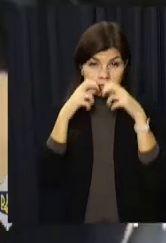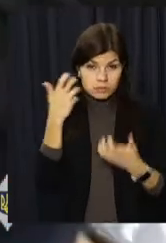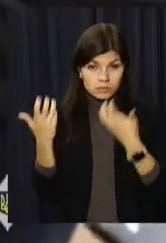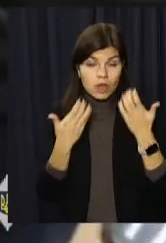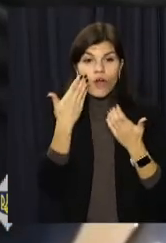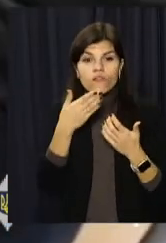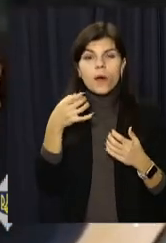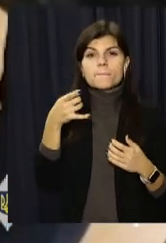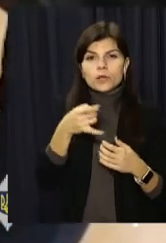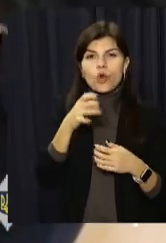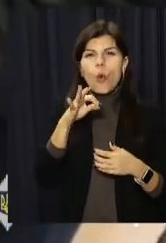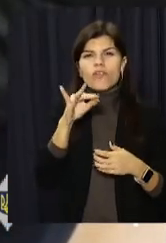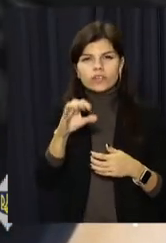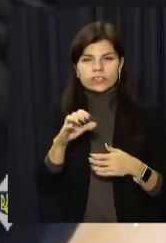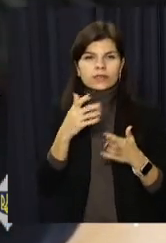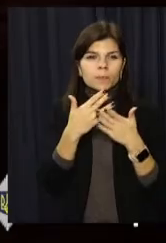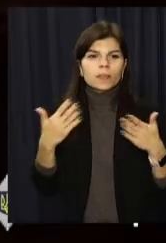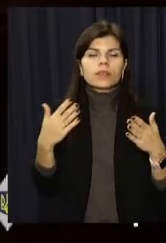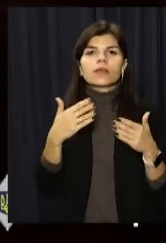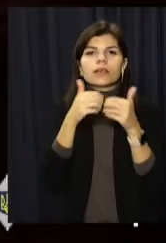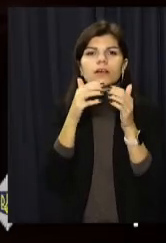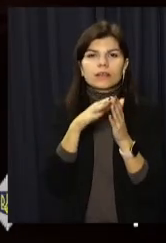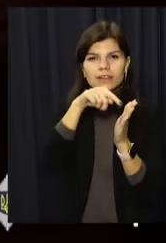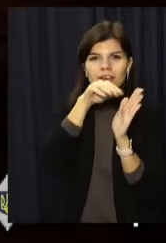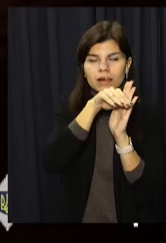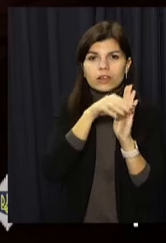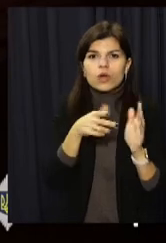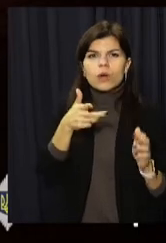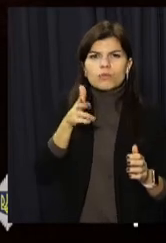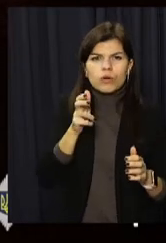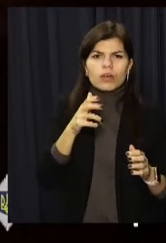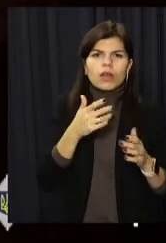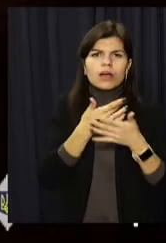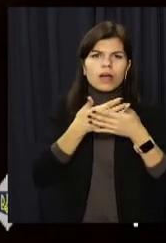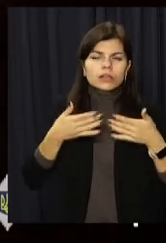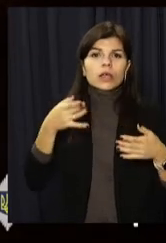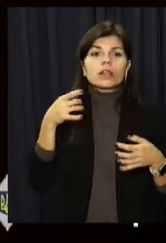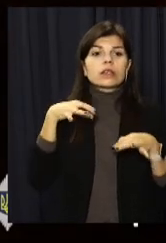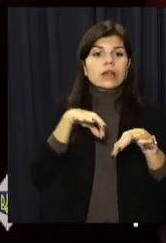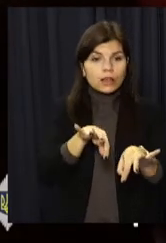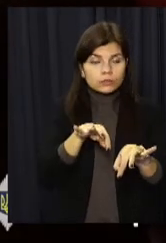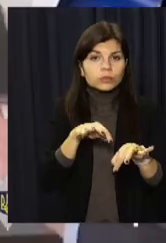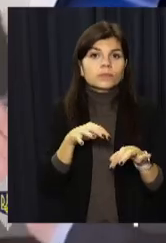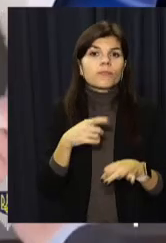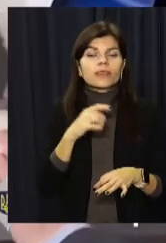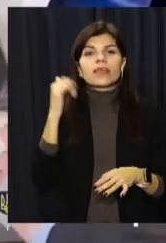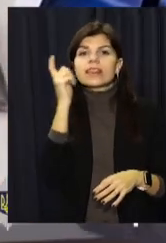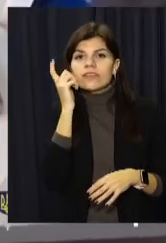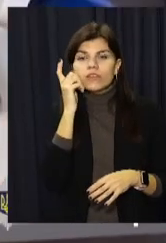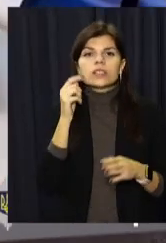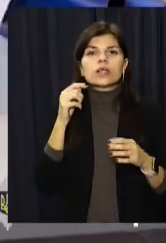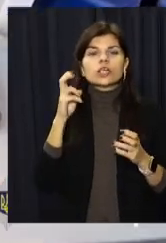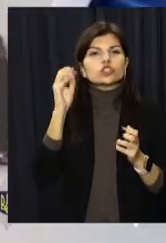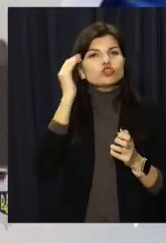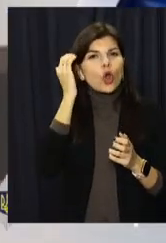їхніх автомобілях, офісних та складських приміщеннях вилучили зброю, набої, транспорт, засоби зв'язку, чорнові